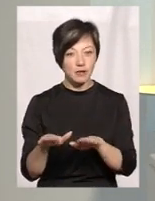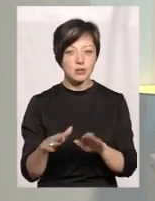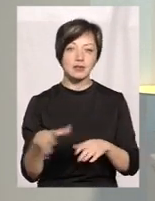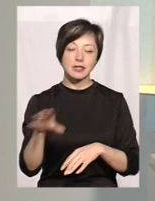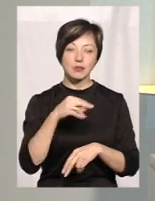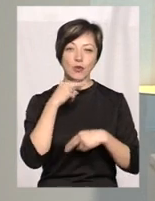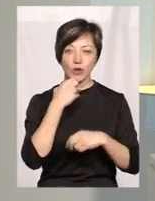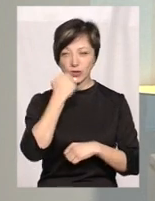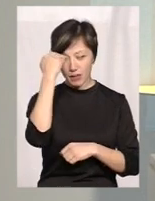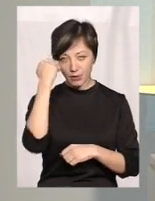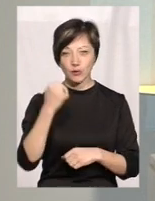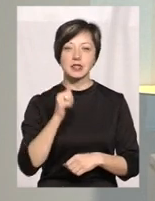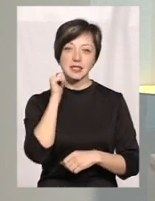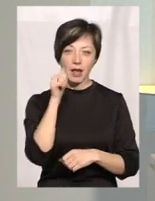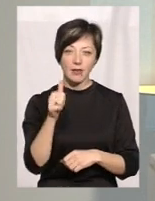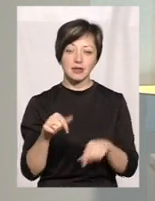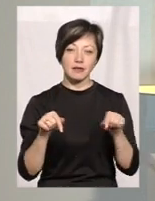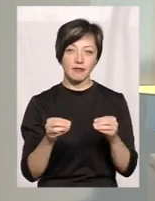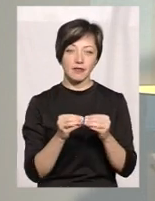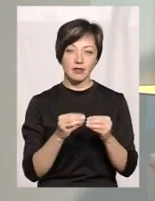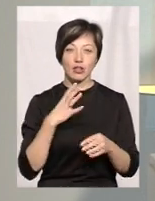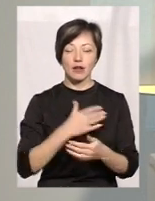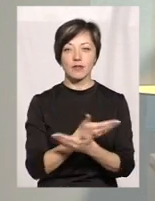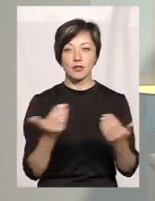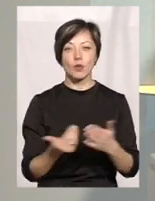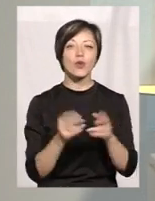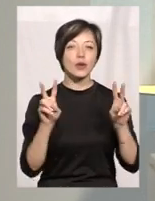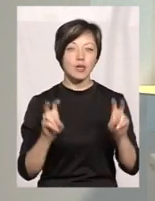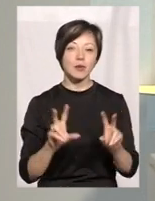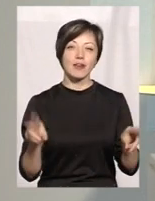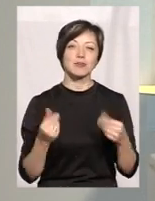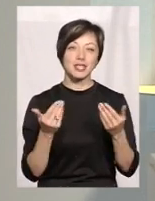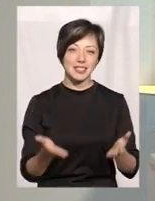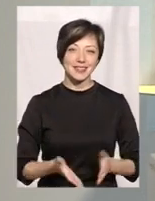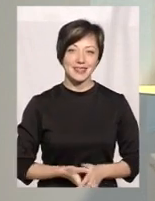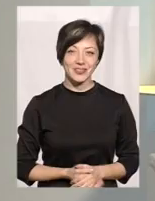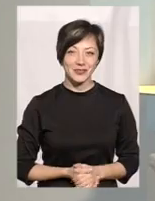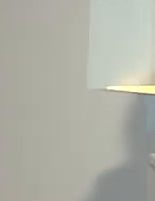Всім дякую за увагу. Уже завтра у цій же пері чекатиму вас із новою темою. Нехай щастить!